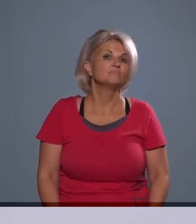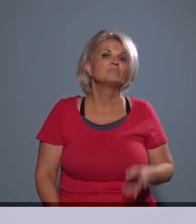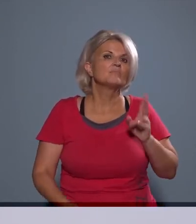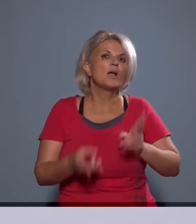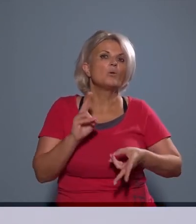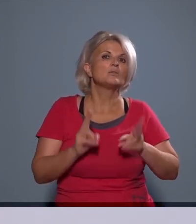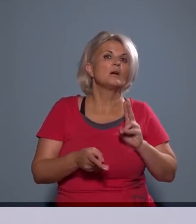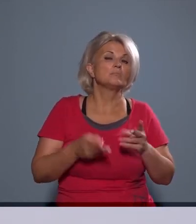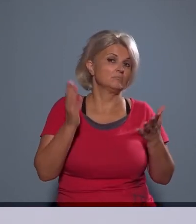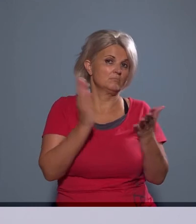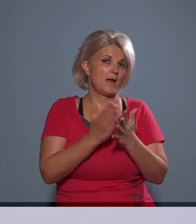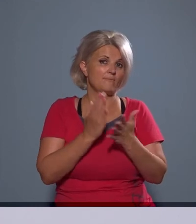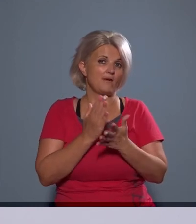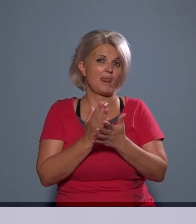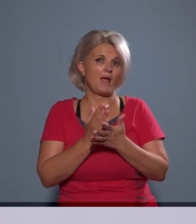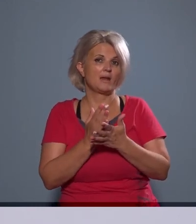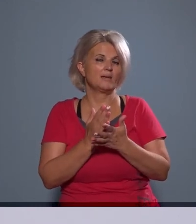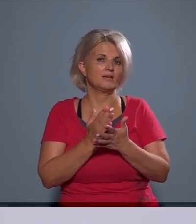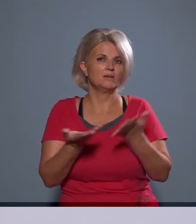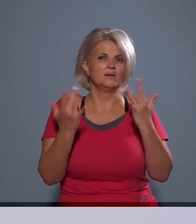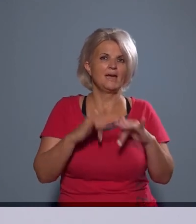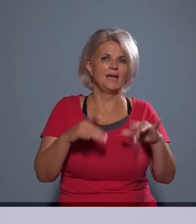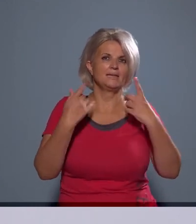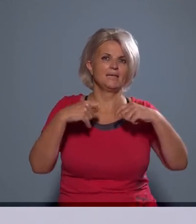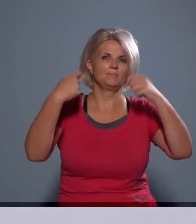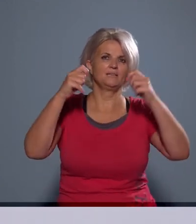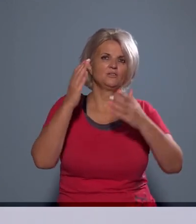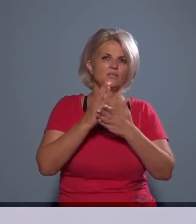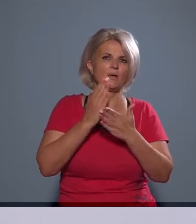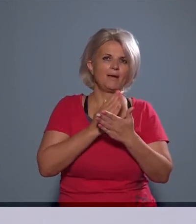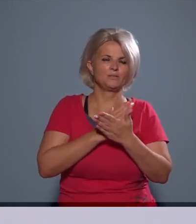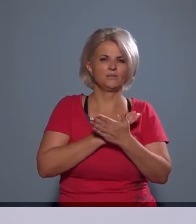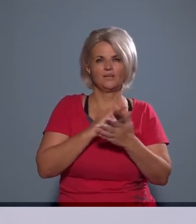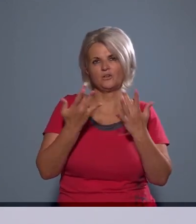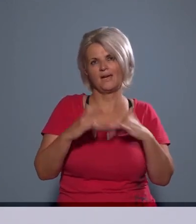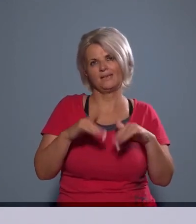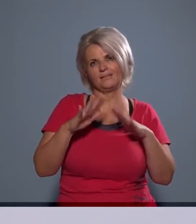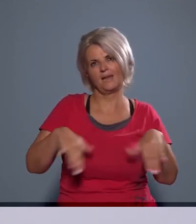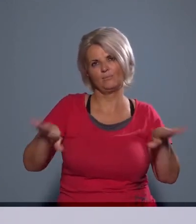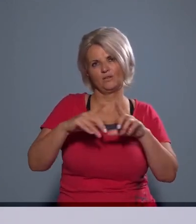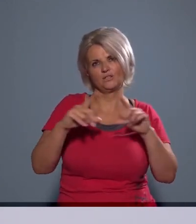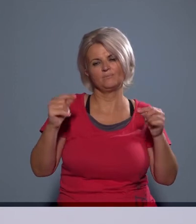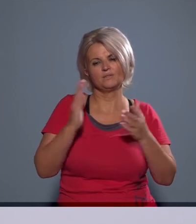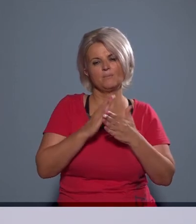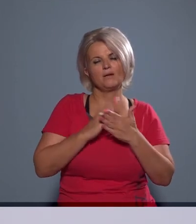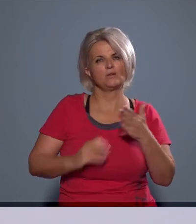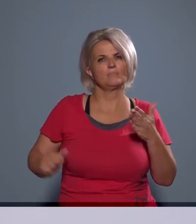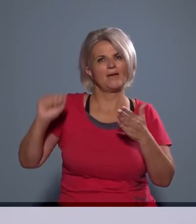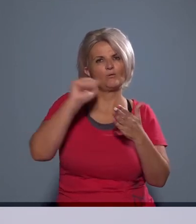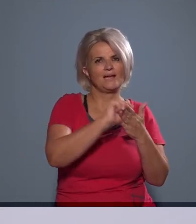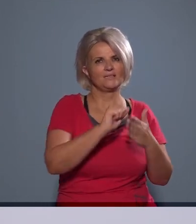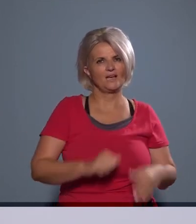megfelel a helyi építési szabályzatoknak és a helyi településképi szabályoknak egy adott beruházás.